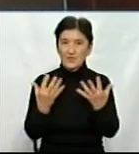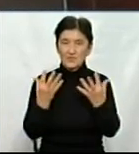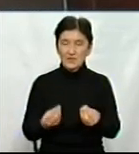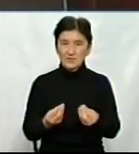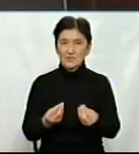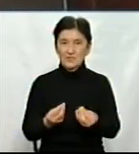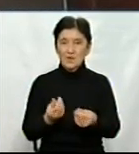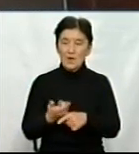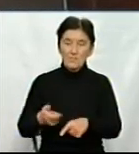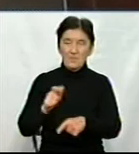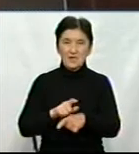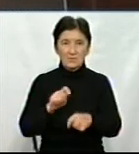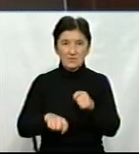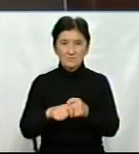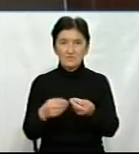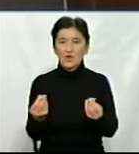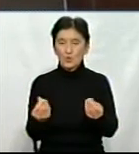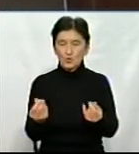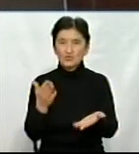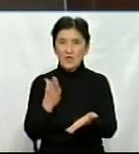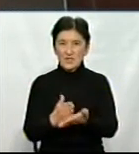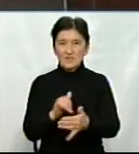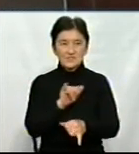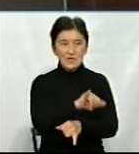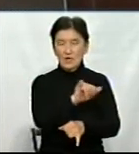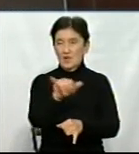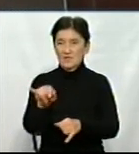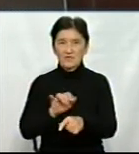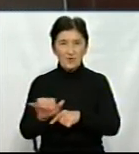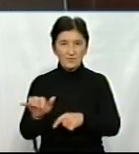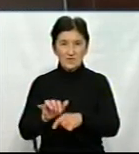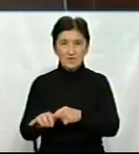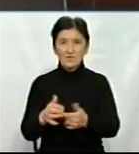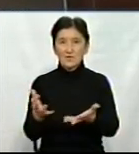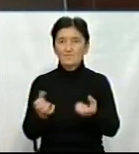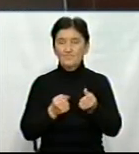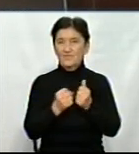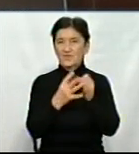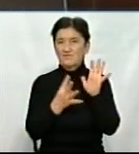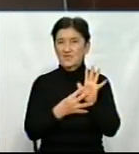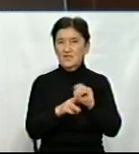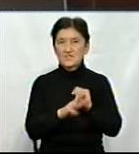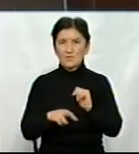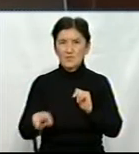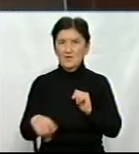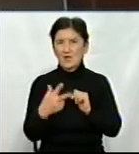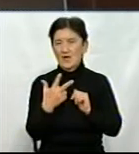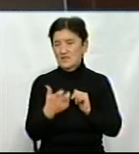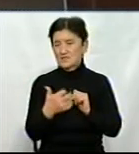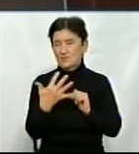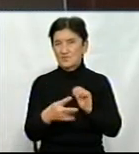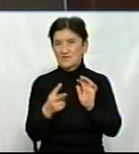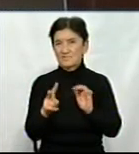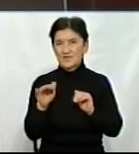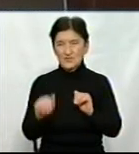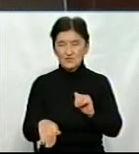ми перепровірили всі. Кошти знаходяться на рахунках у товаровиробників отримали 19 мільйонів 352 тисяч гривень